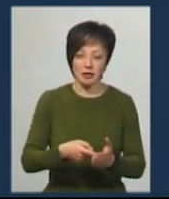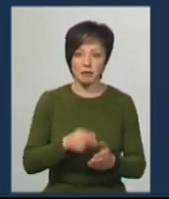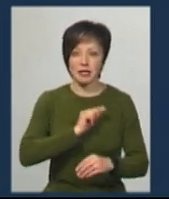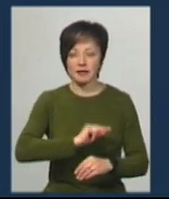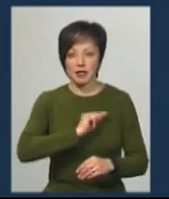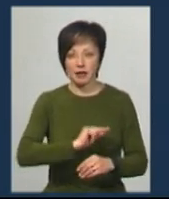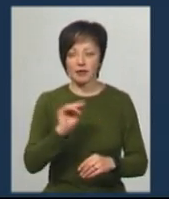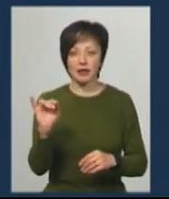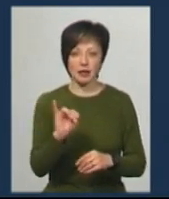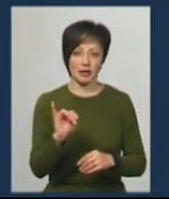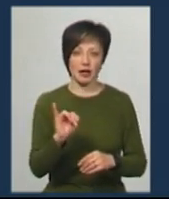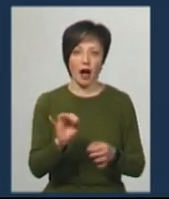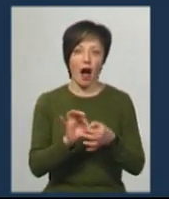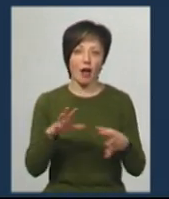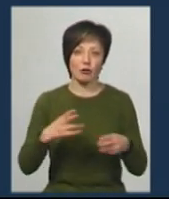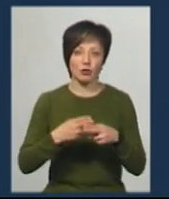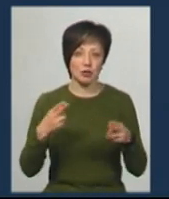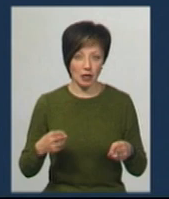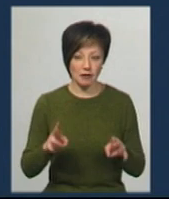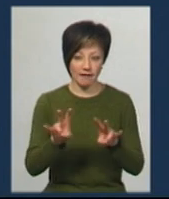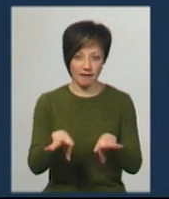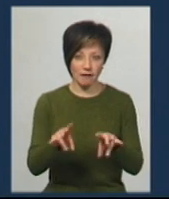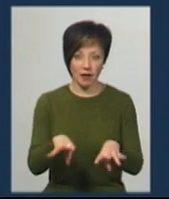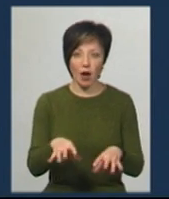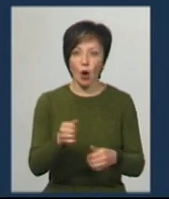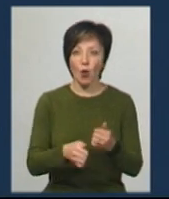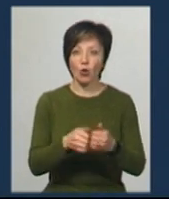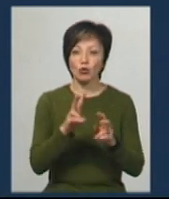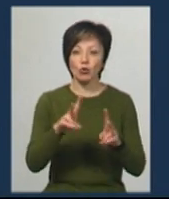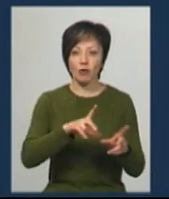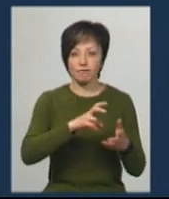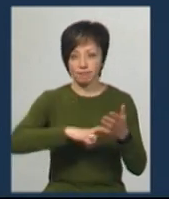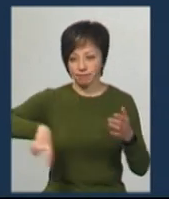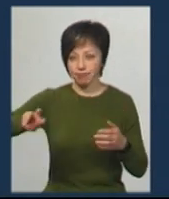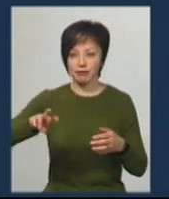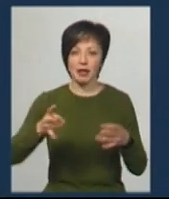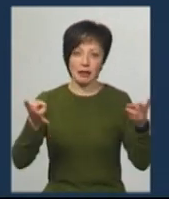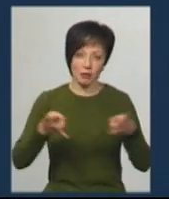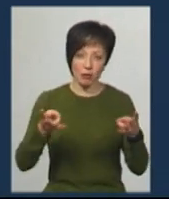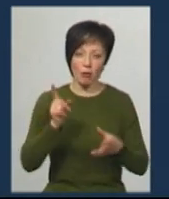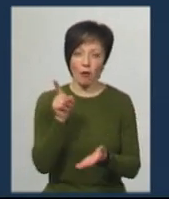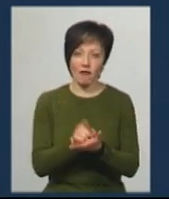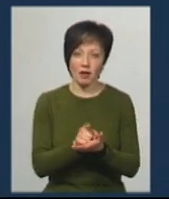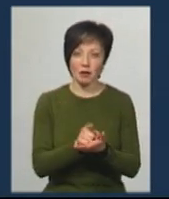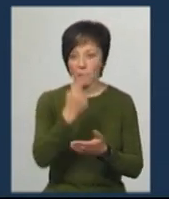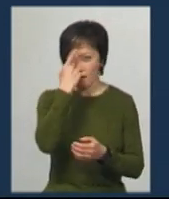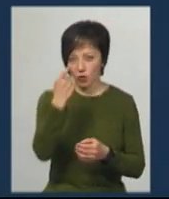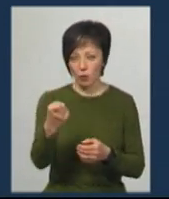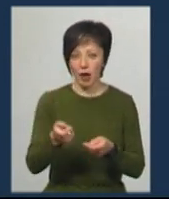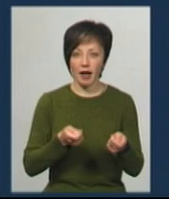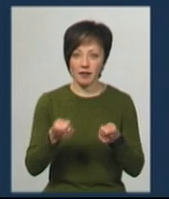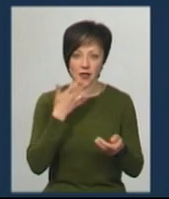працівників і атомної станції. Кожен, хто виїжджає за необхідності, повинен повідомити